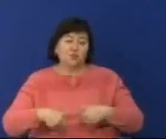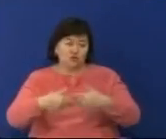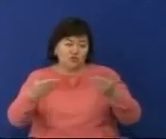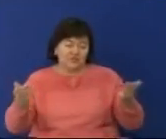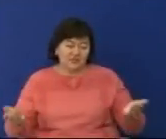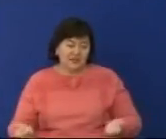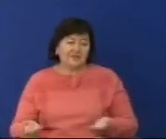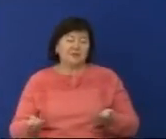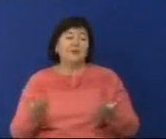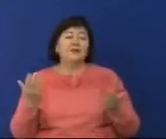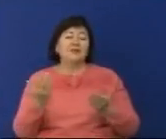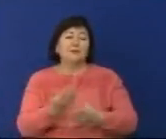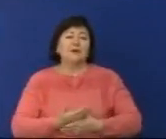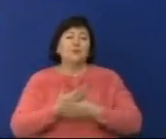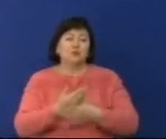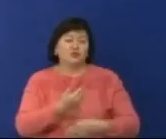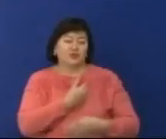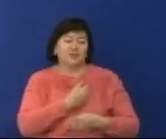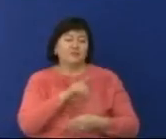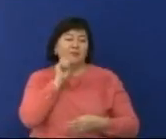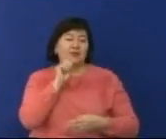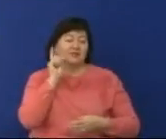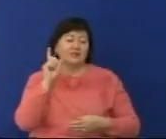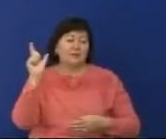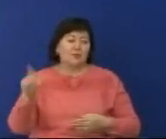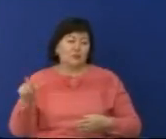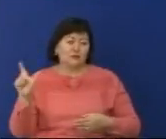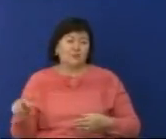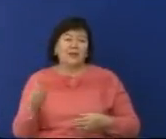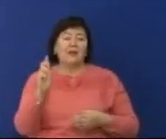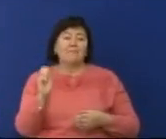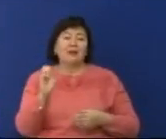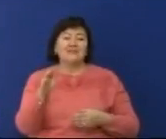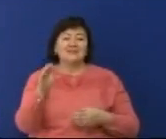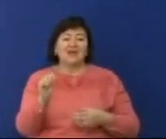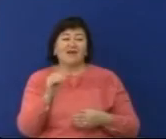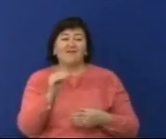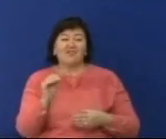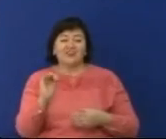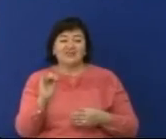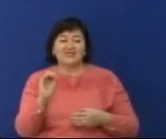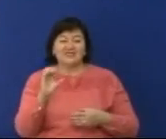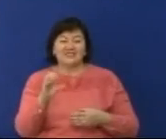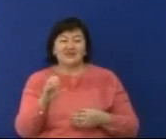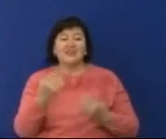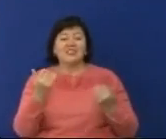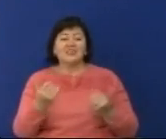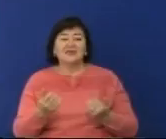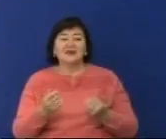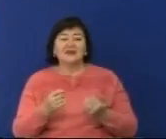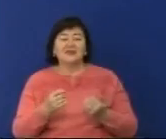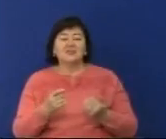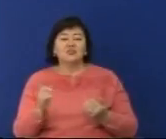бастаған кәсіптерлерге қолдау көрсетеді. Баста фест форумы жас кәсіптер жобас аясынды өтуде. Оның мақсаты